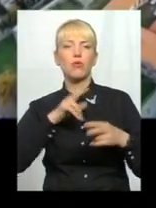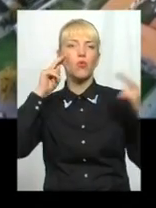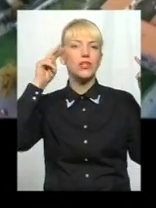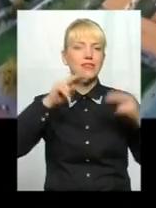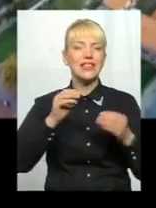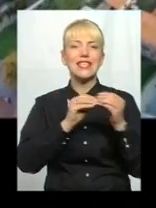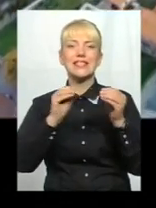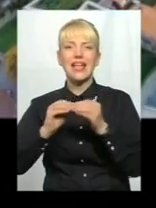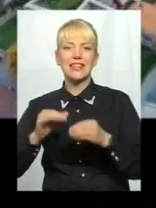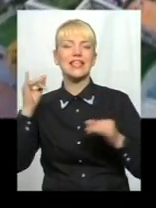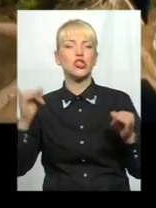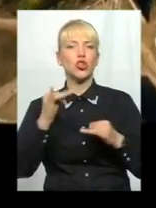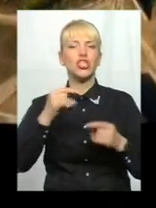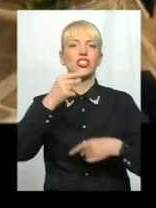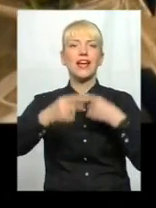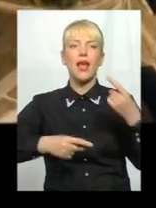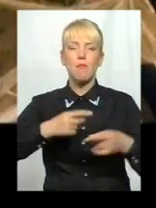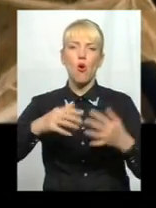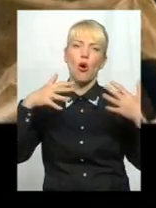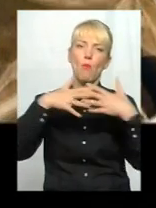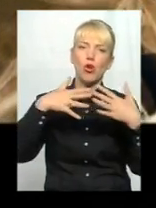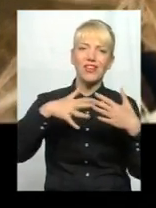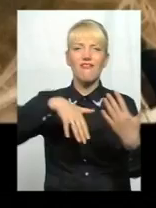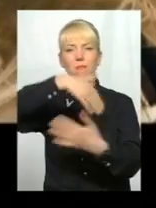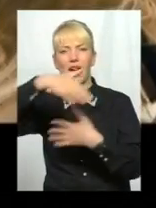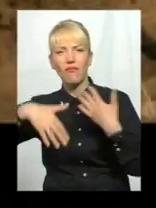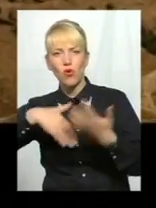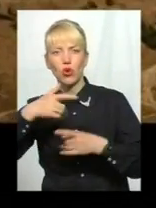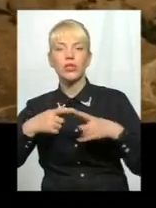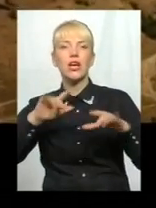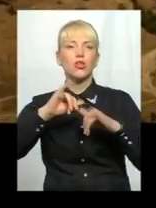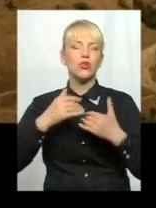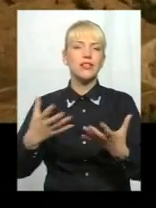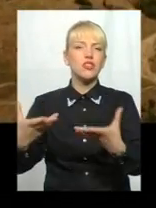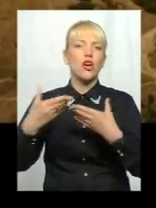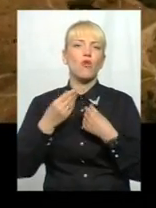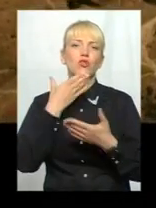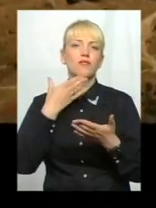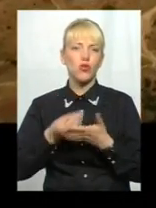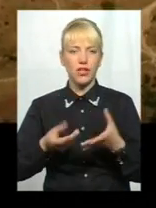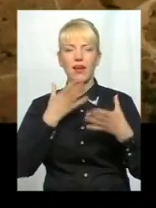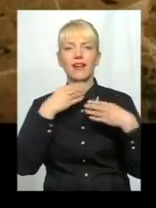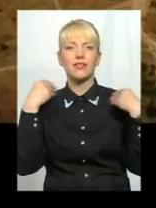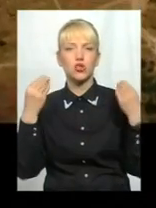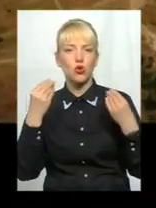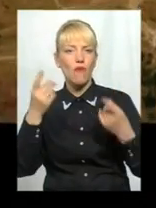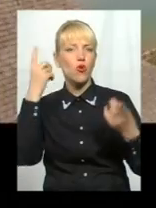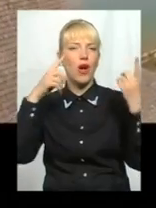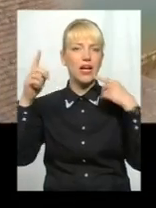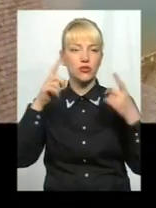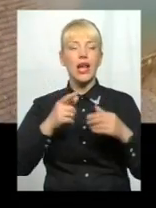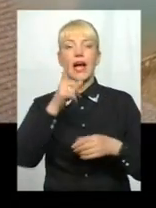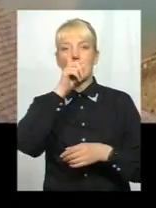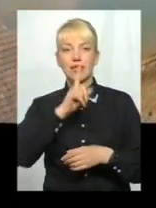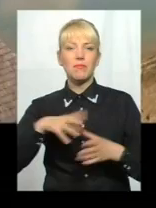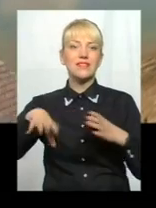десятків історичних епох, боїв та переворотів. І досі зачаровують своєю красою та казковістю. А менш ніж за місяць